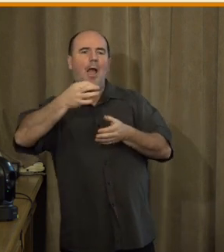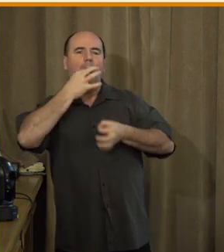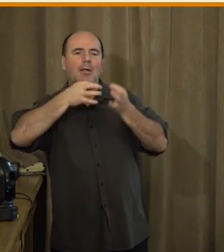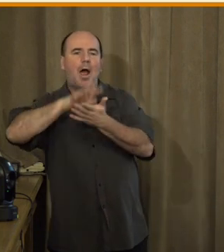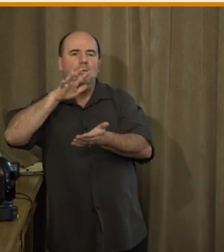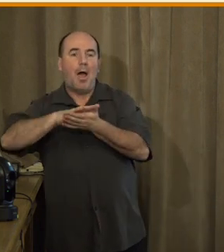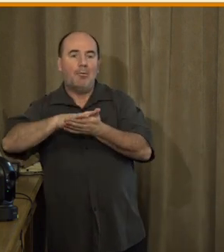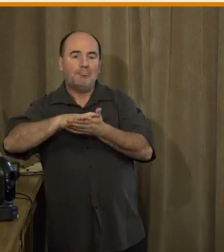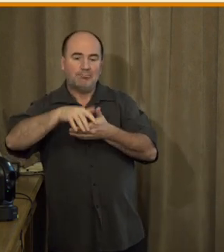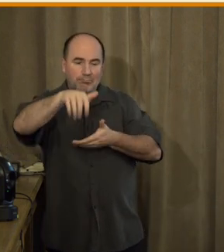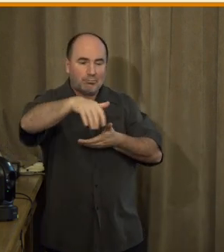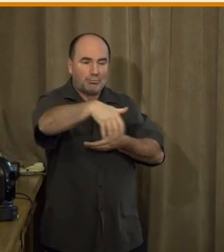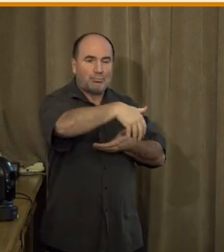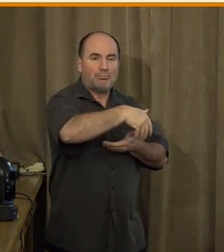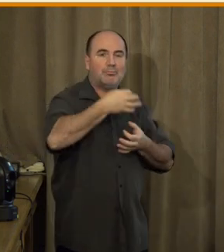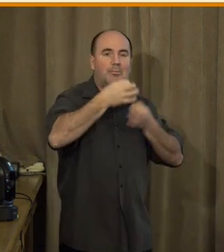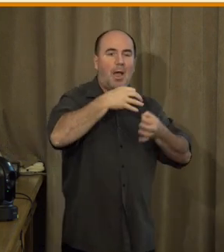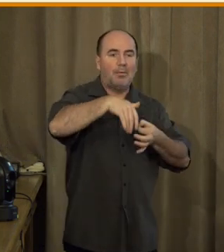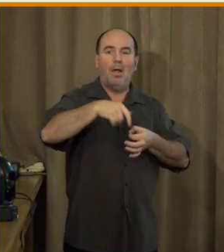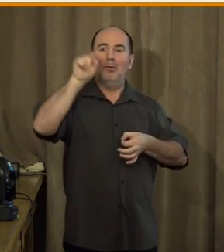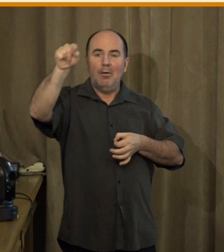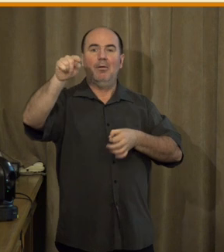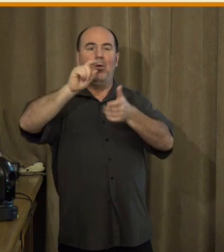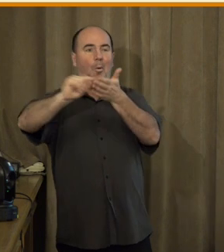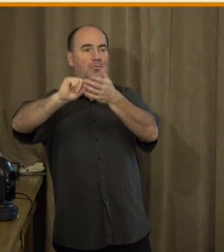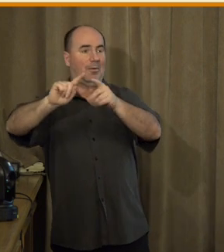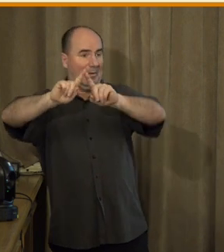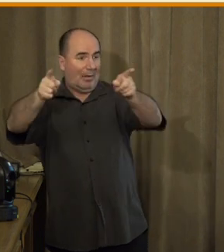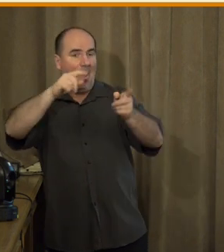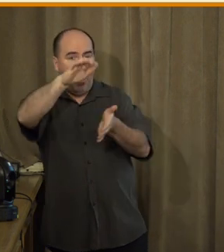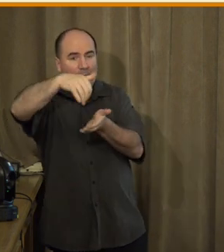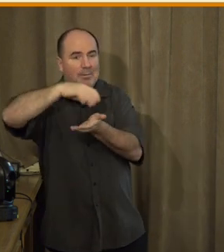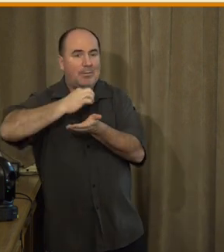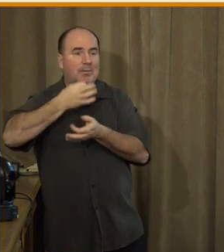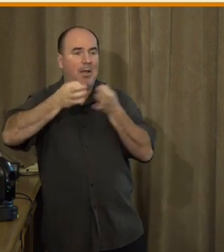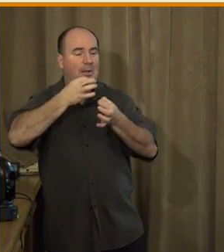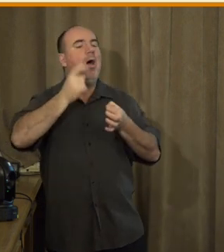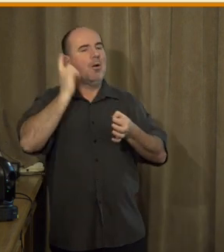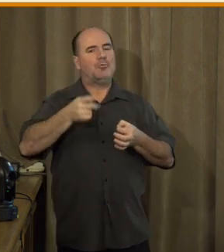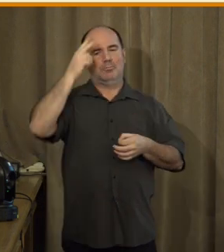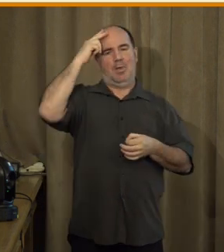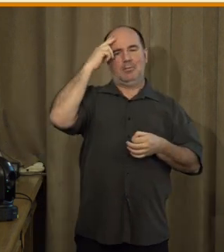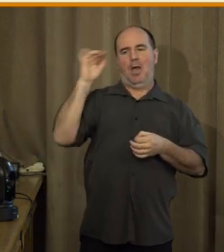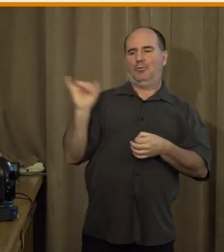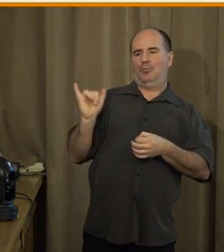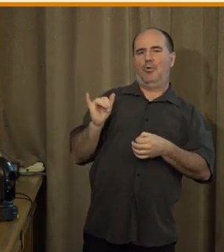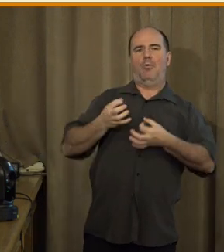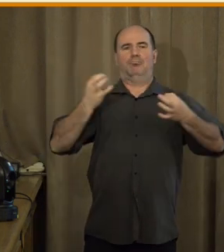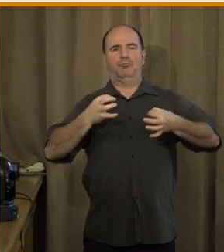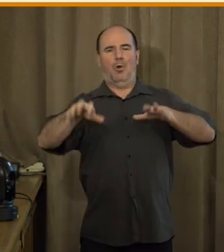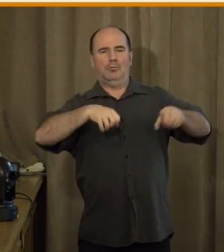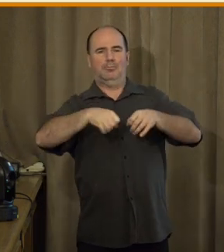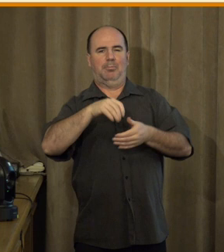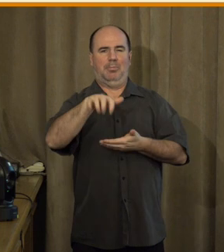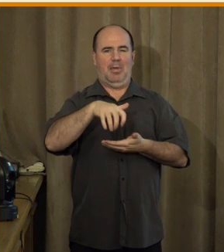Teď samozřejmě tady existuje nově digitální a informační agentura, takže je to nějaká, dejme